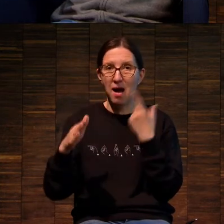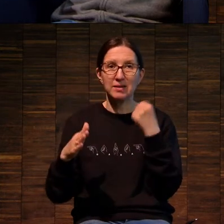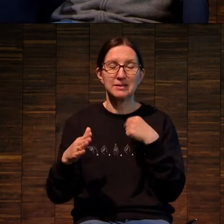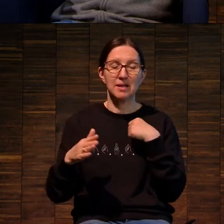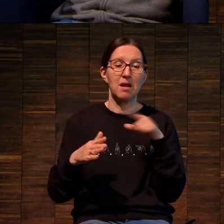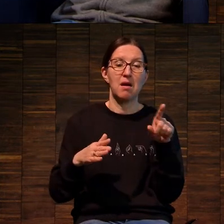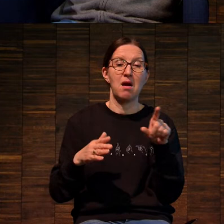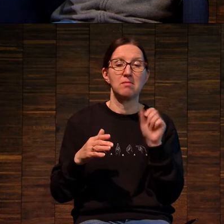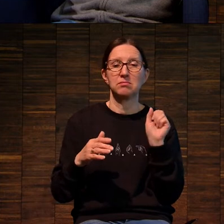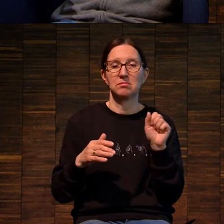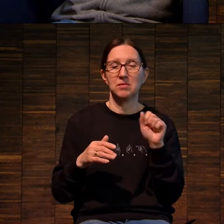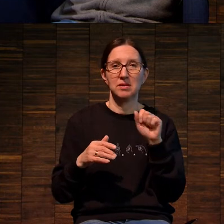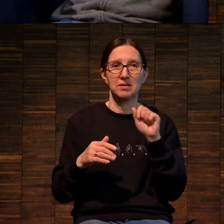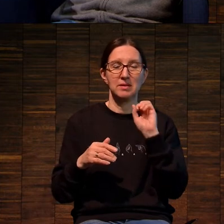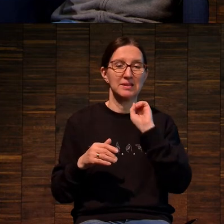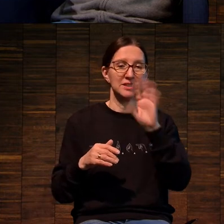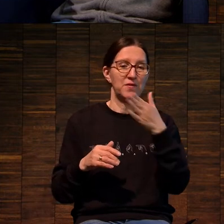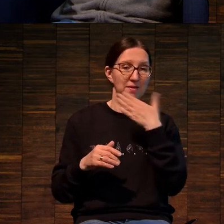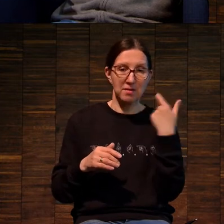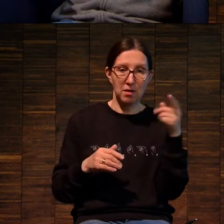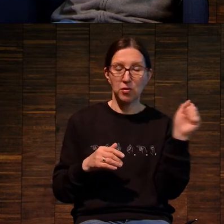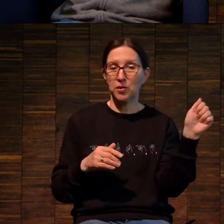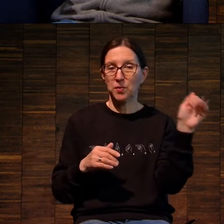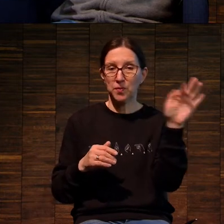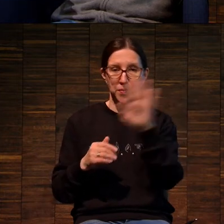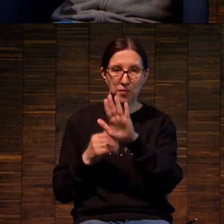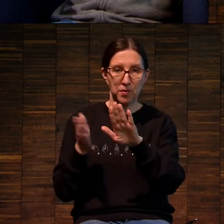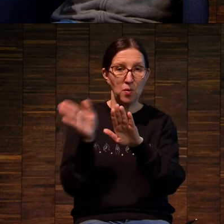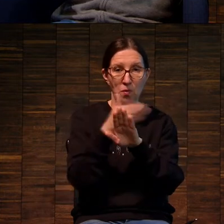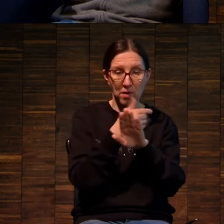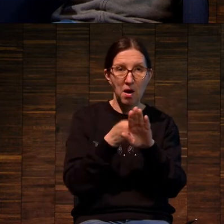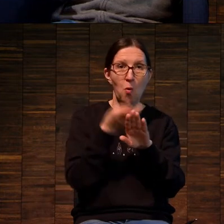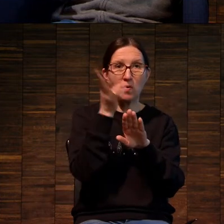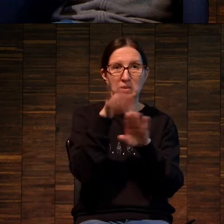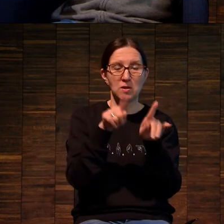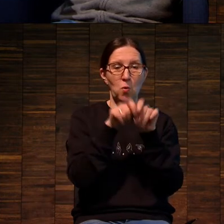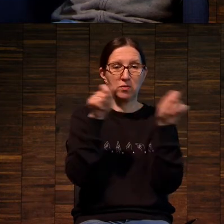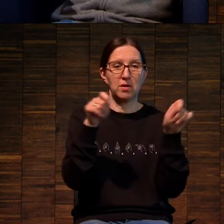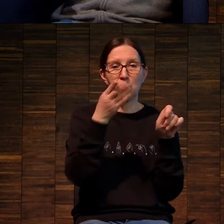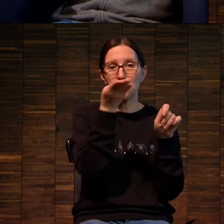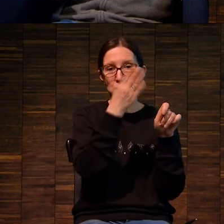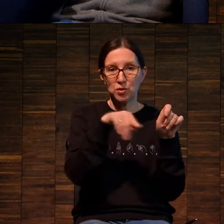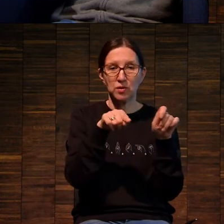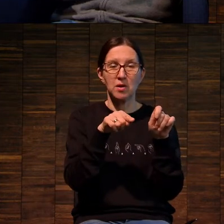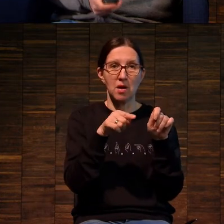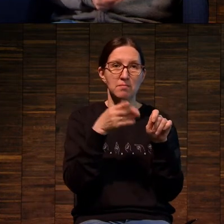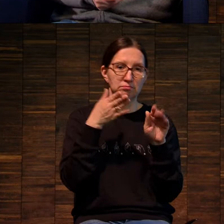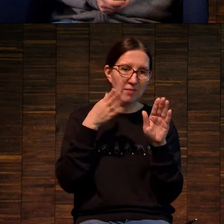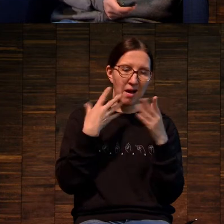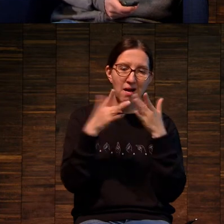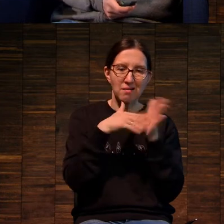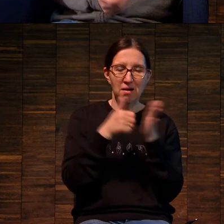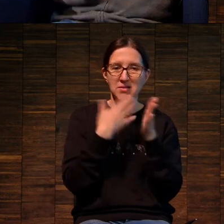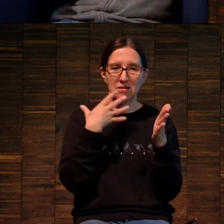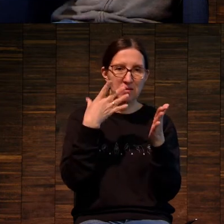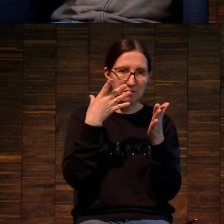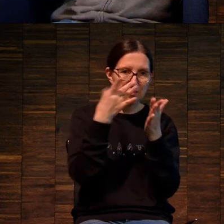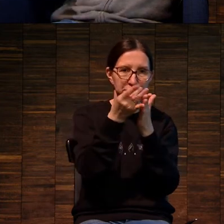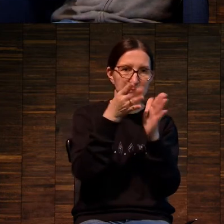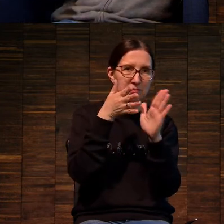эмульсия смывалась, оставались открытые ячейки, через которые продавливалась краска.